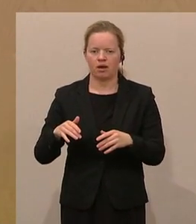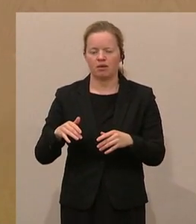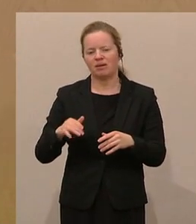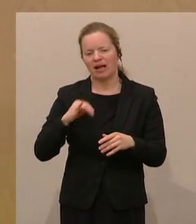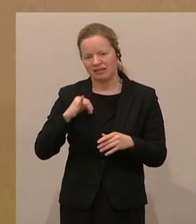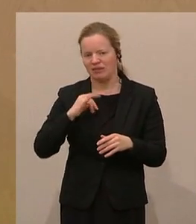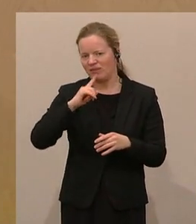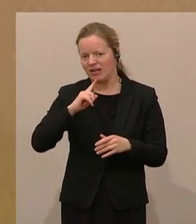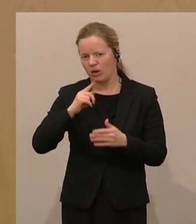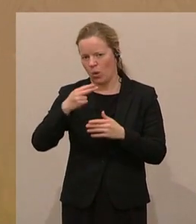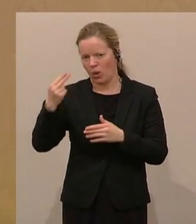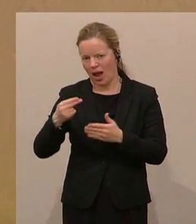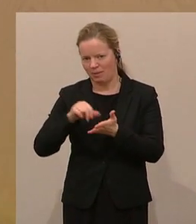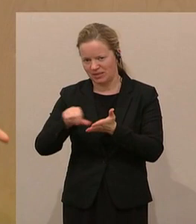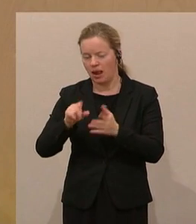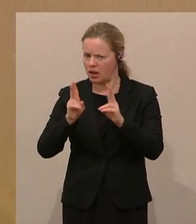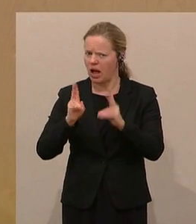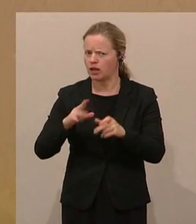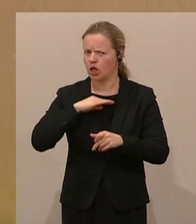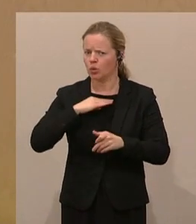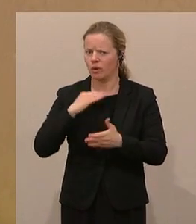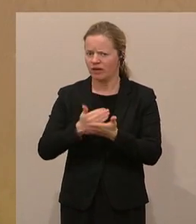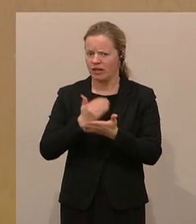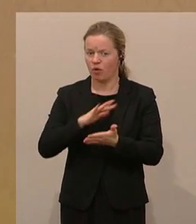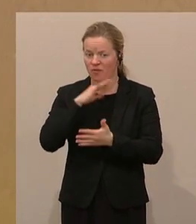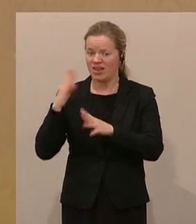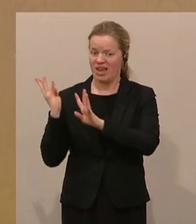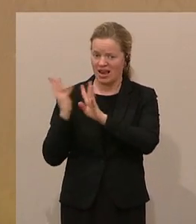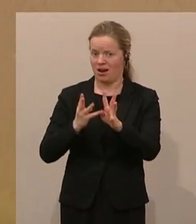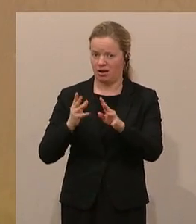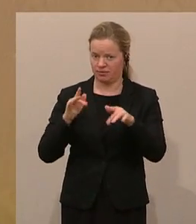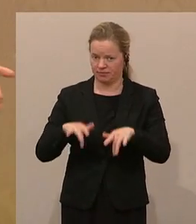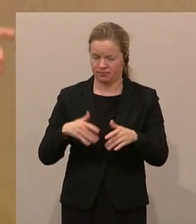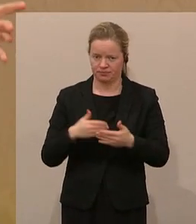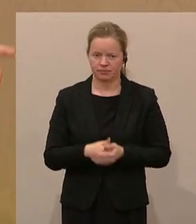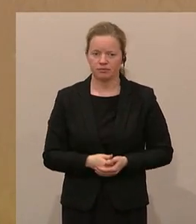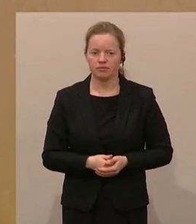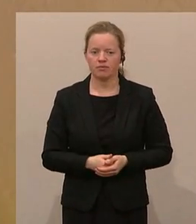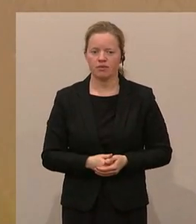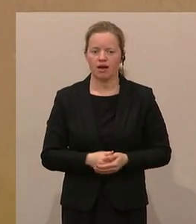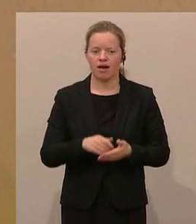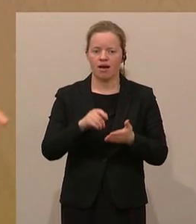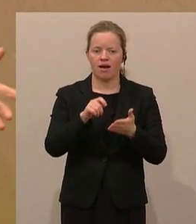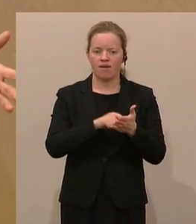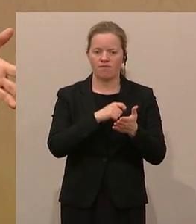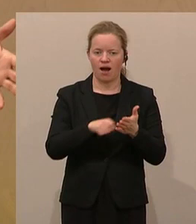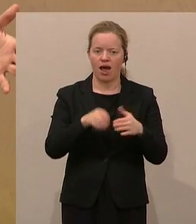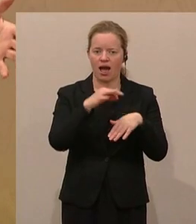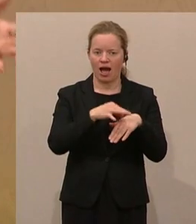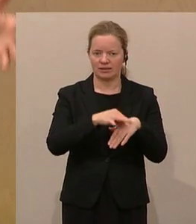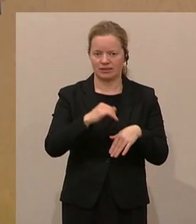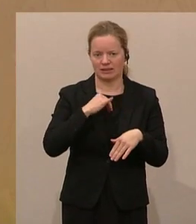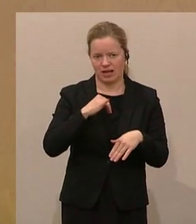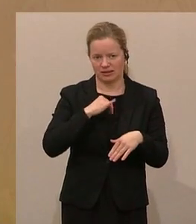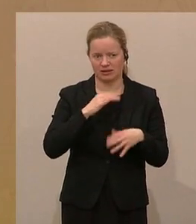zahlen. Und die anderen, die im Wahlarztbereich tätig sind, die machen auch ein Geschäft, weil dorthin die Leute ja